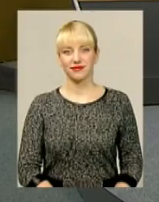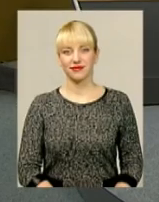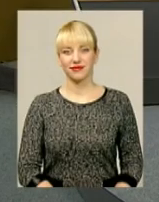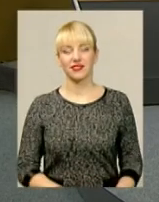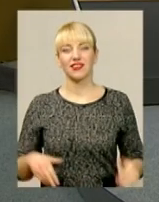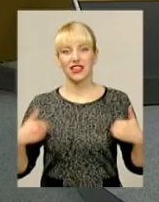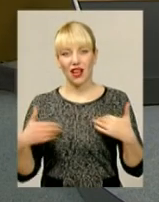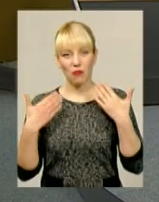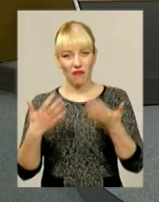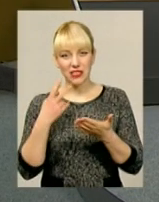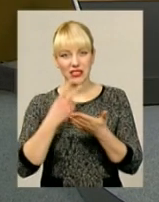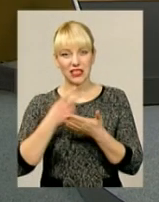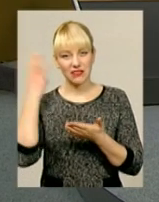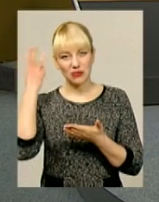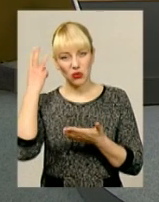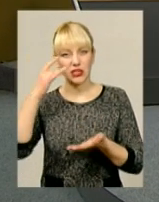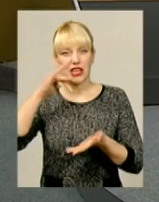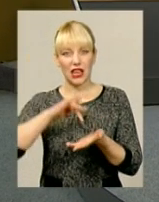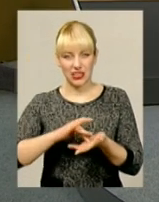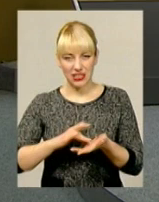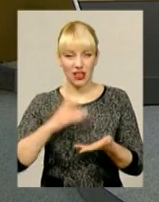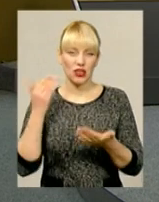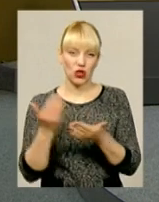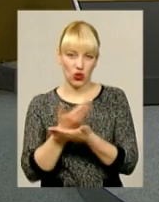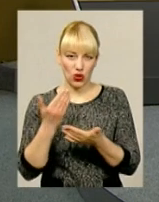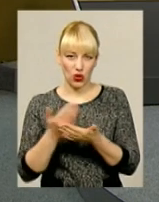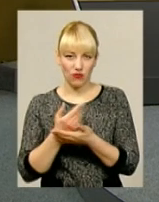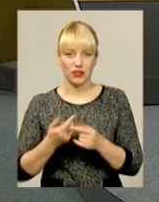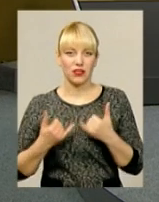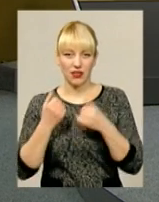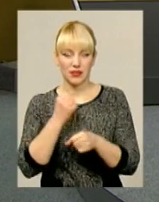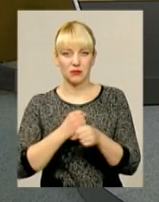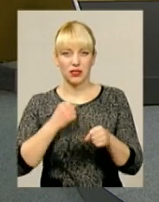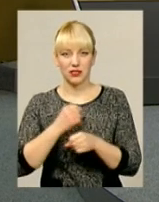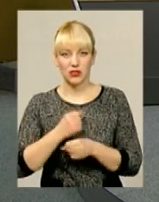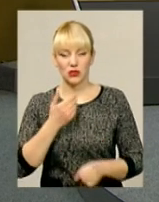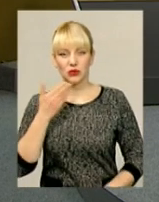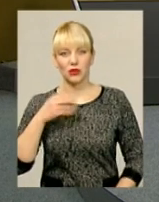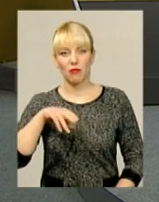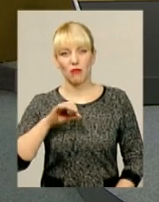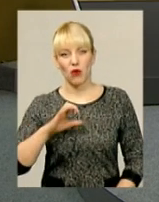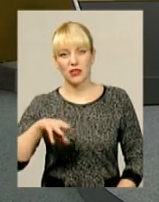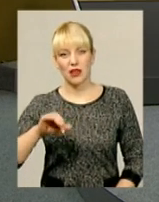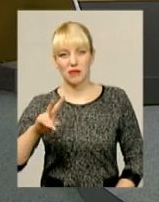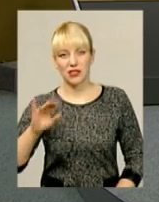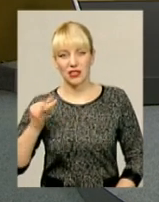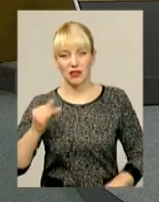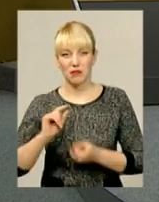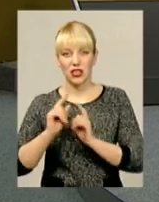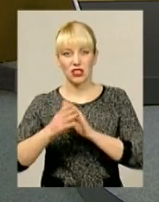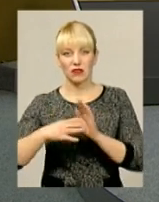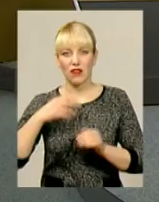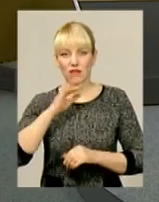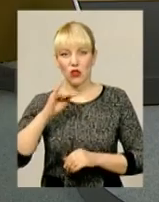Вітаємо вас в ефірі телеканалу Поділля-Центр «Подільська панорама». У студії працюють Віталій Постемський та Оксана Фіновська. І в